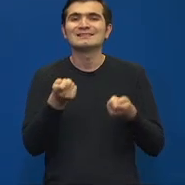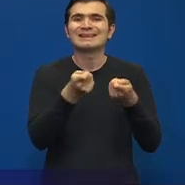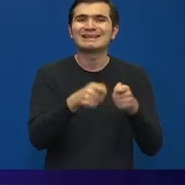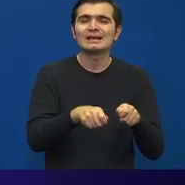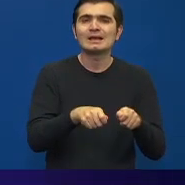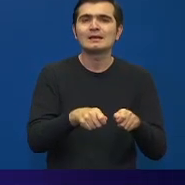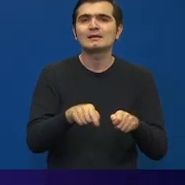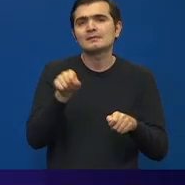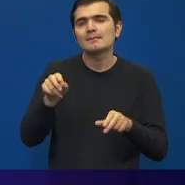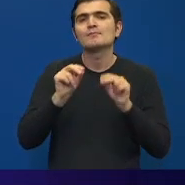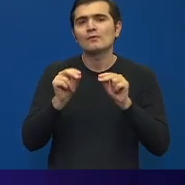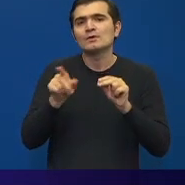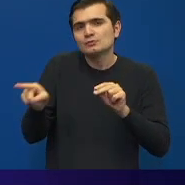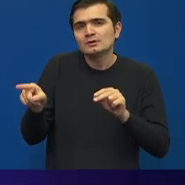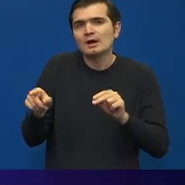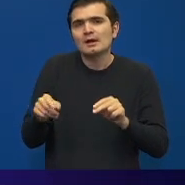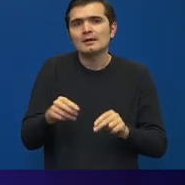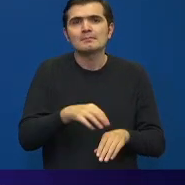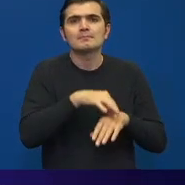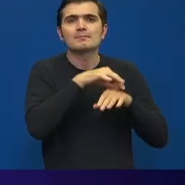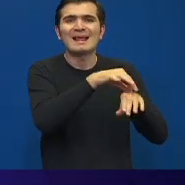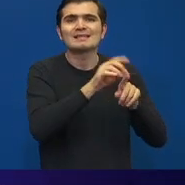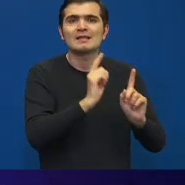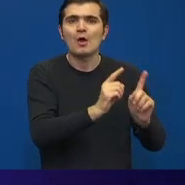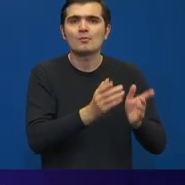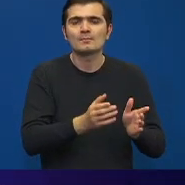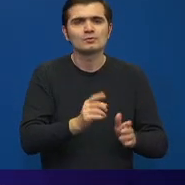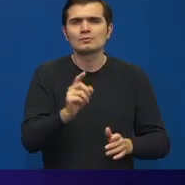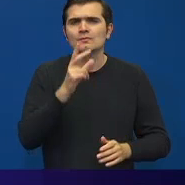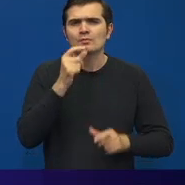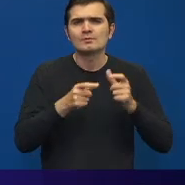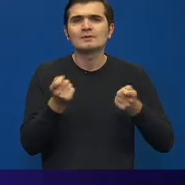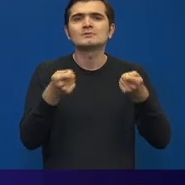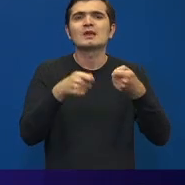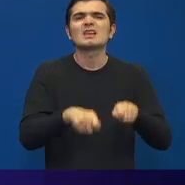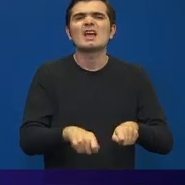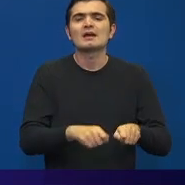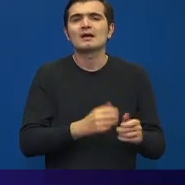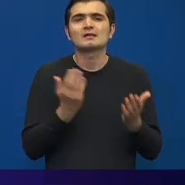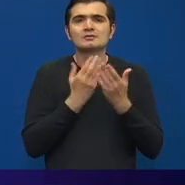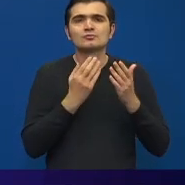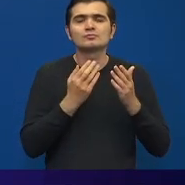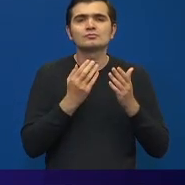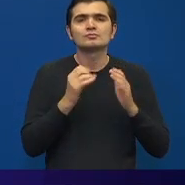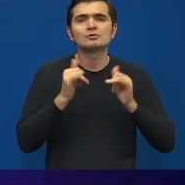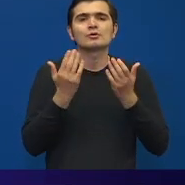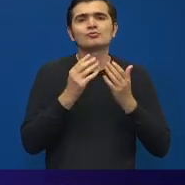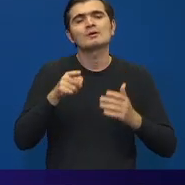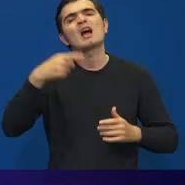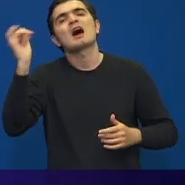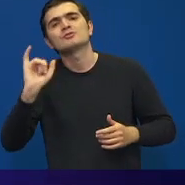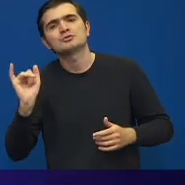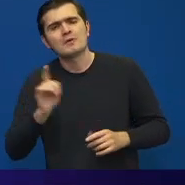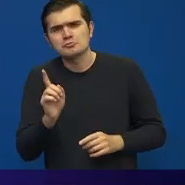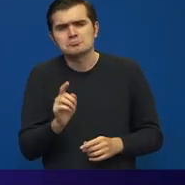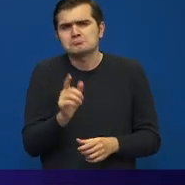care predau acele discipline. Nu vorbim despre încheierea situației școlare de altcineva decât